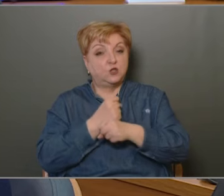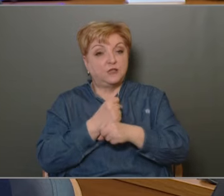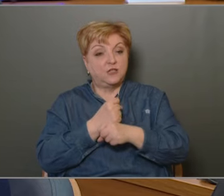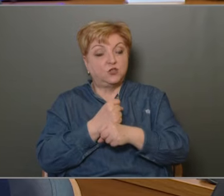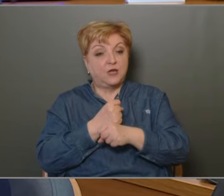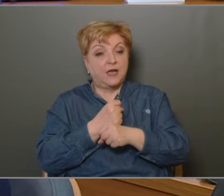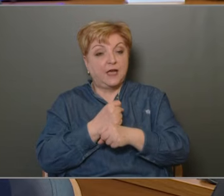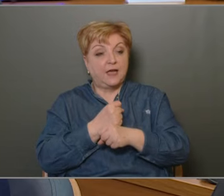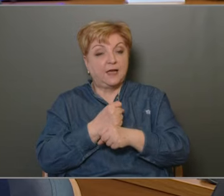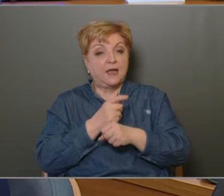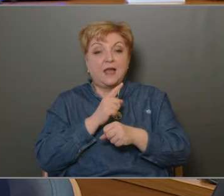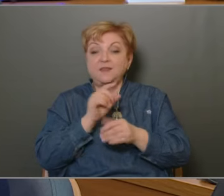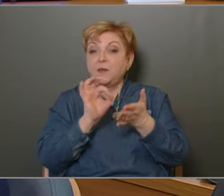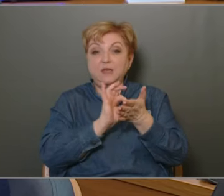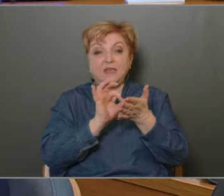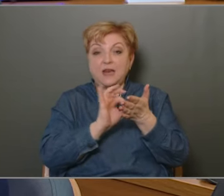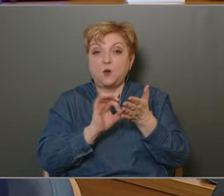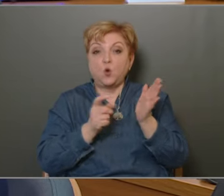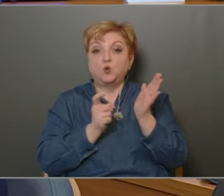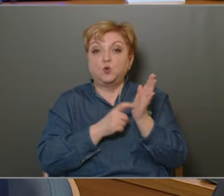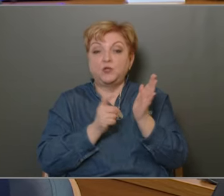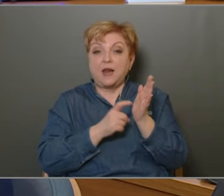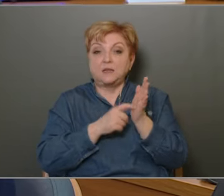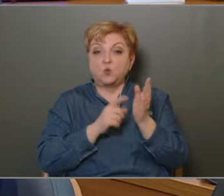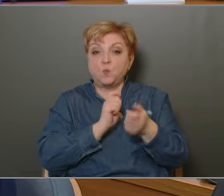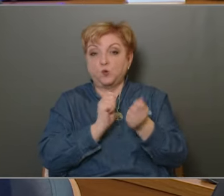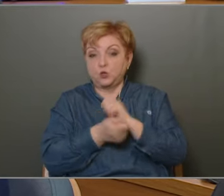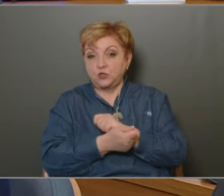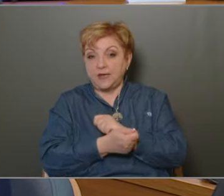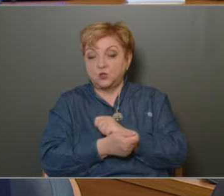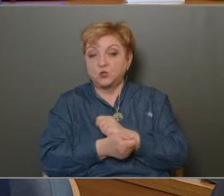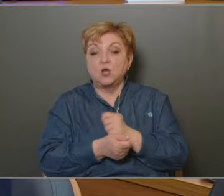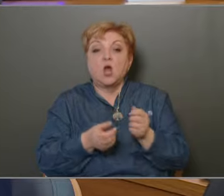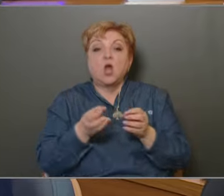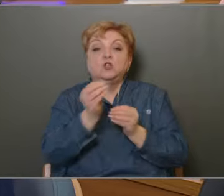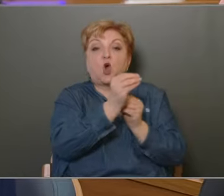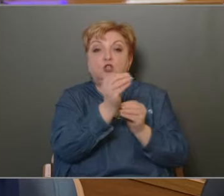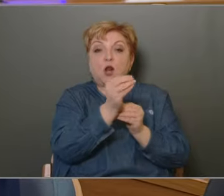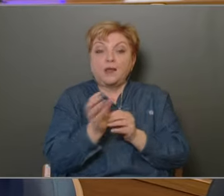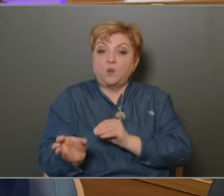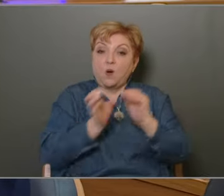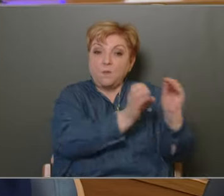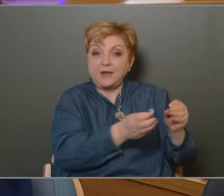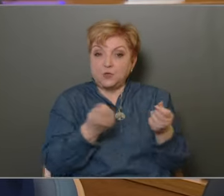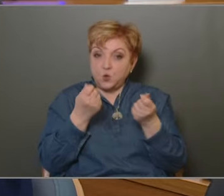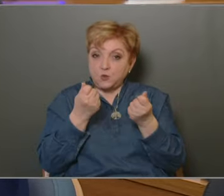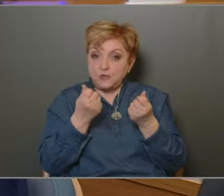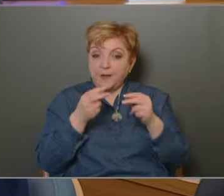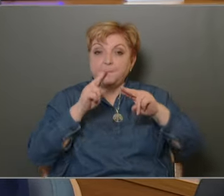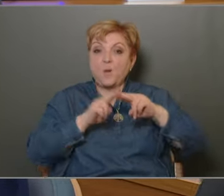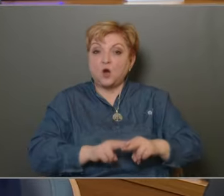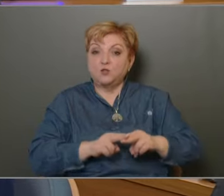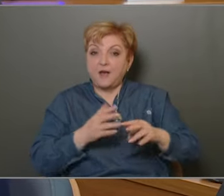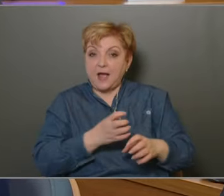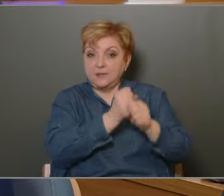nem ír elő kötelező előirányzat módosítást, amúgy is a tartalékba kerülne az az összeg, és maradvány